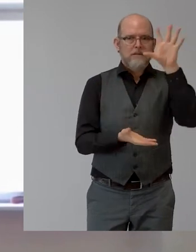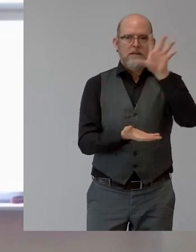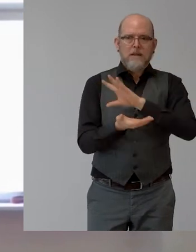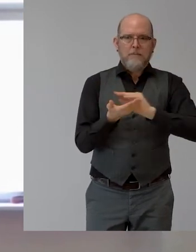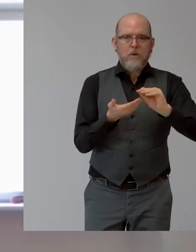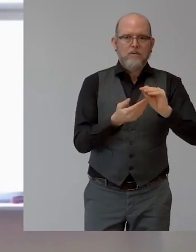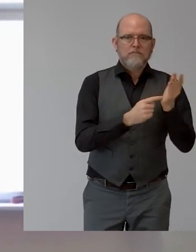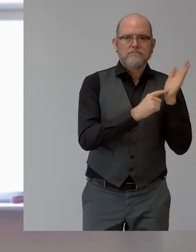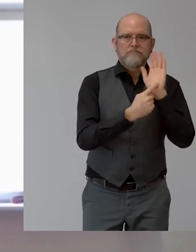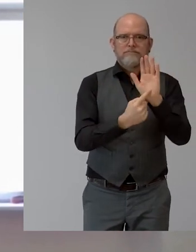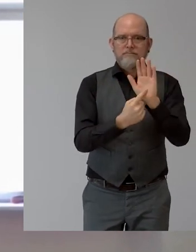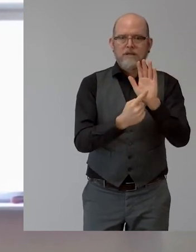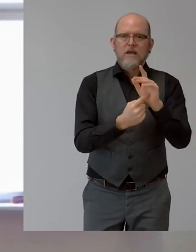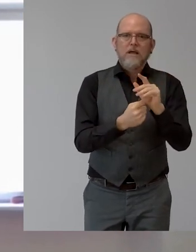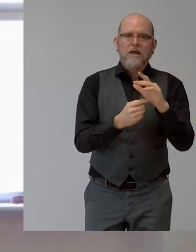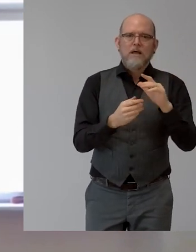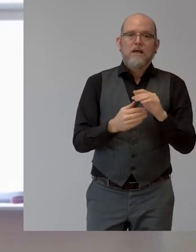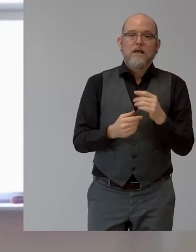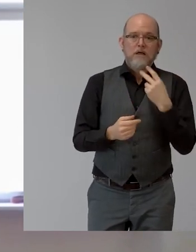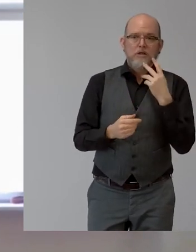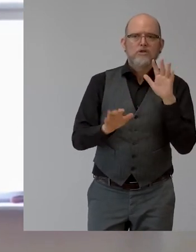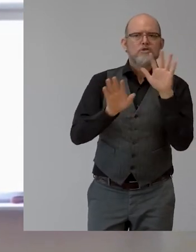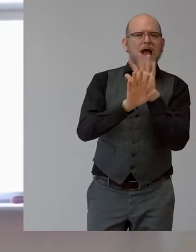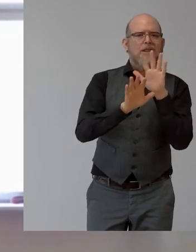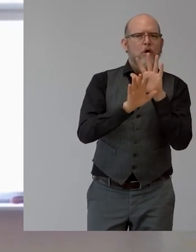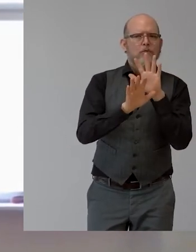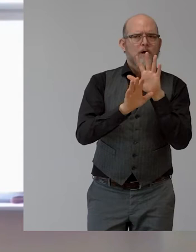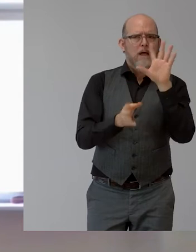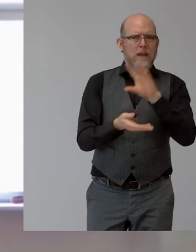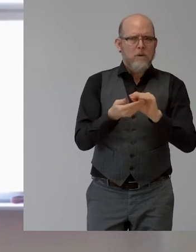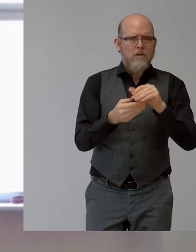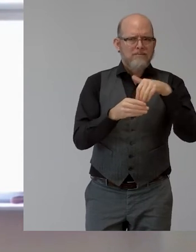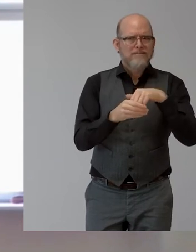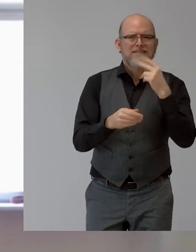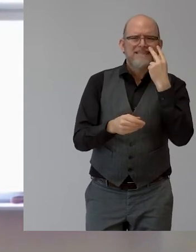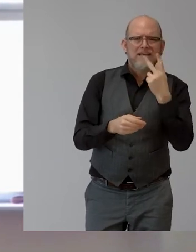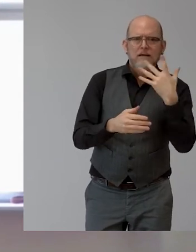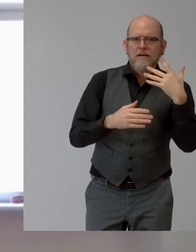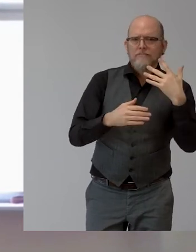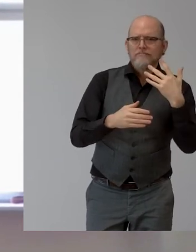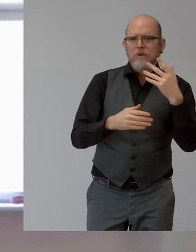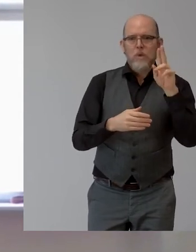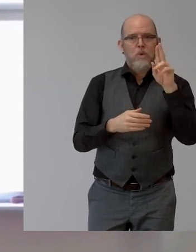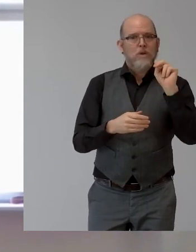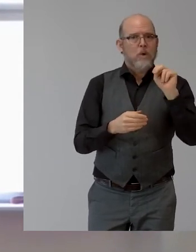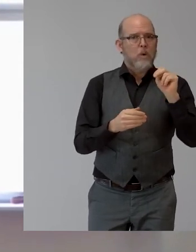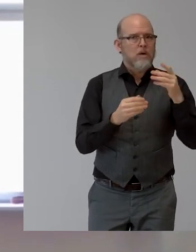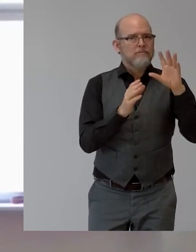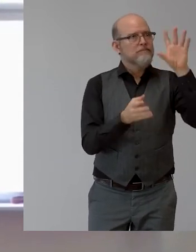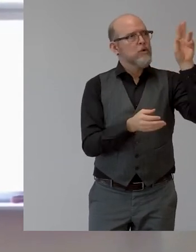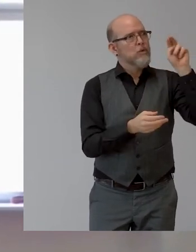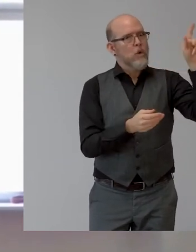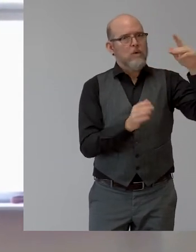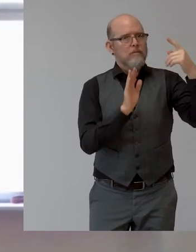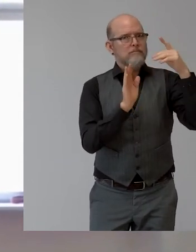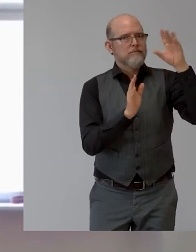zweiten Staatenprüfung. Wie Sie ja wissen, hätte ja schon vorletztes Jahr die zweite Staatenprüfung Österreichs in Bezug auf die UN-Konvention